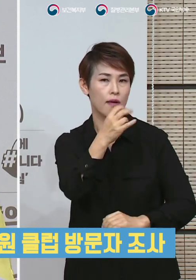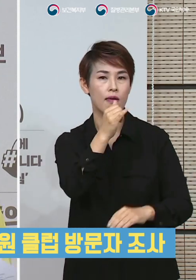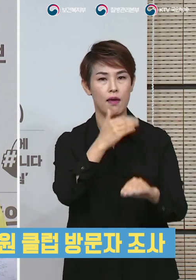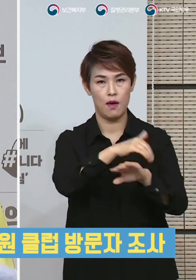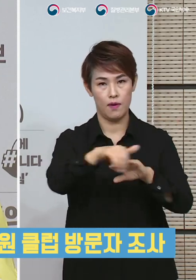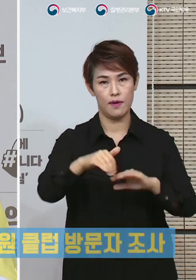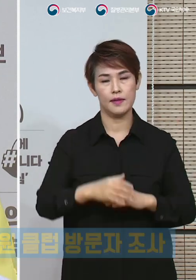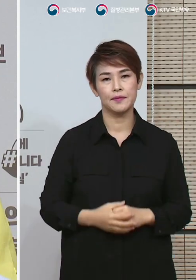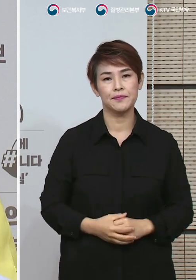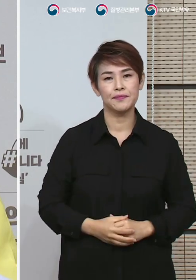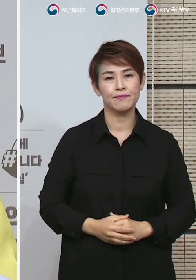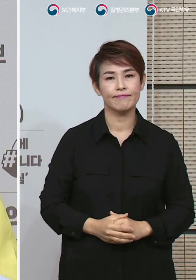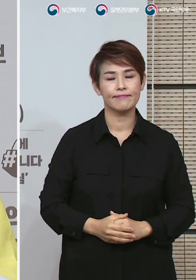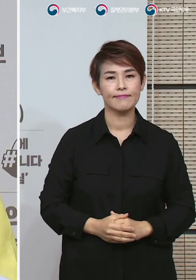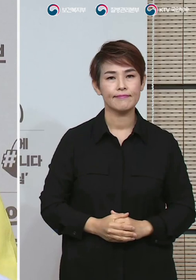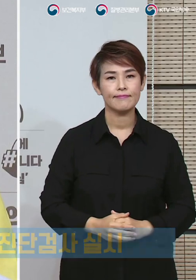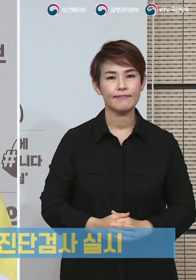계획입니다.